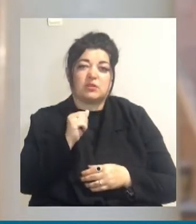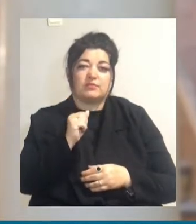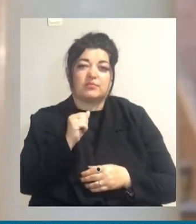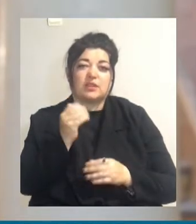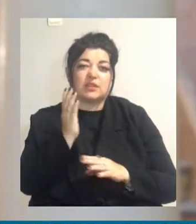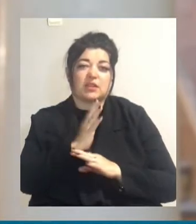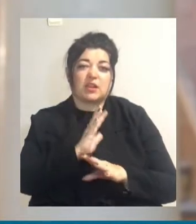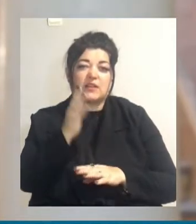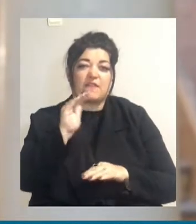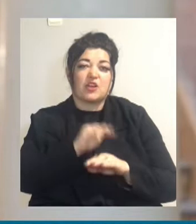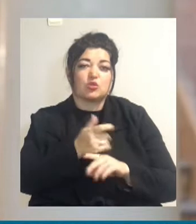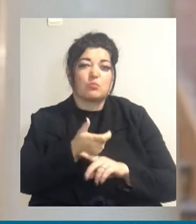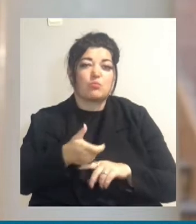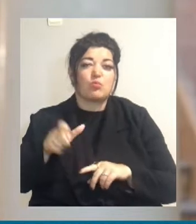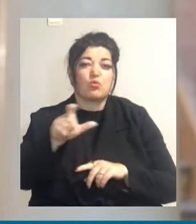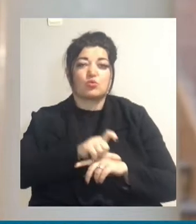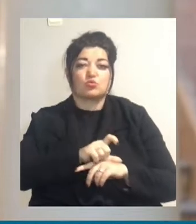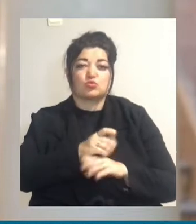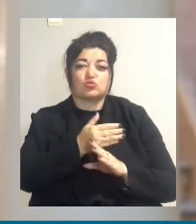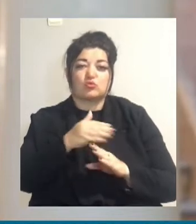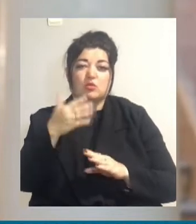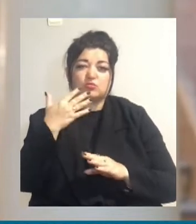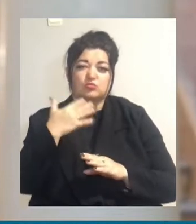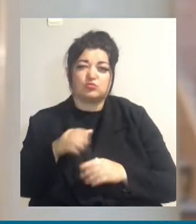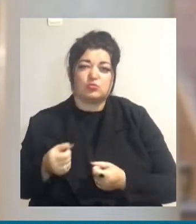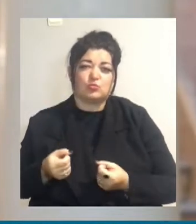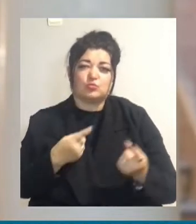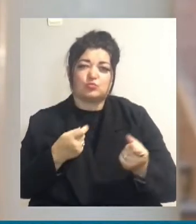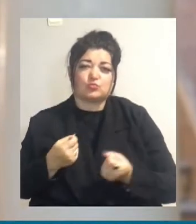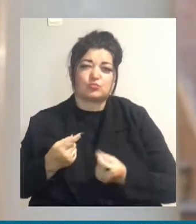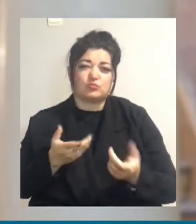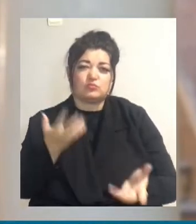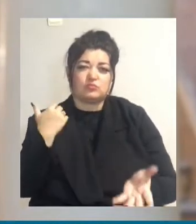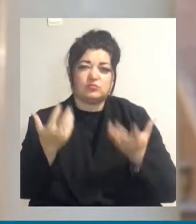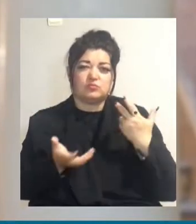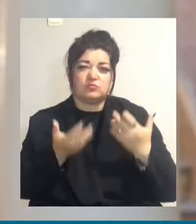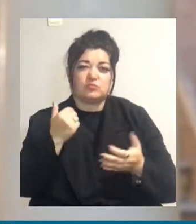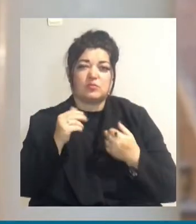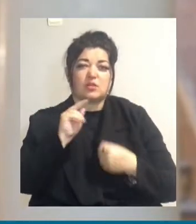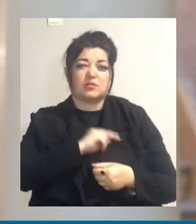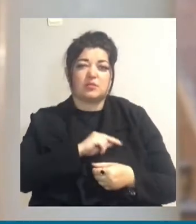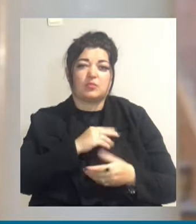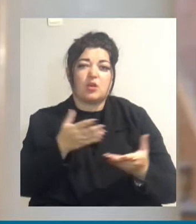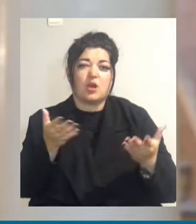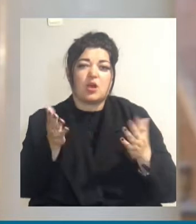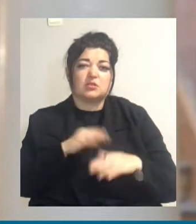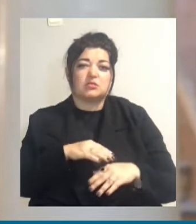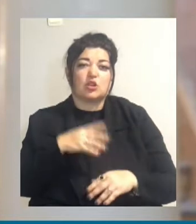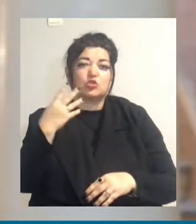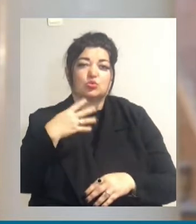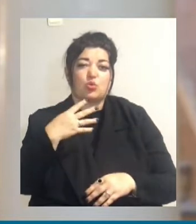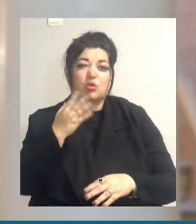the majority of them have demolished, and now in this work there 40 trees, and today,